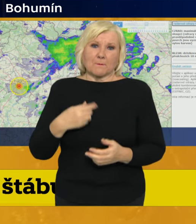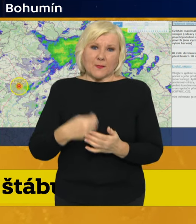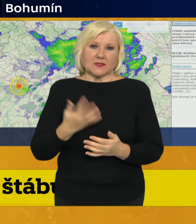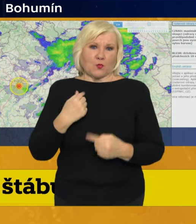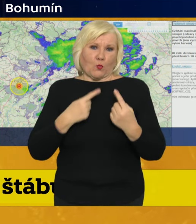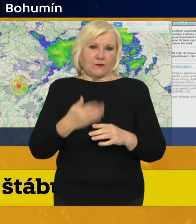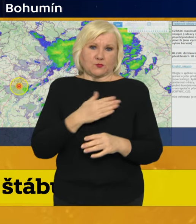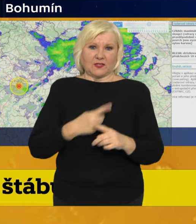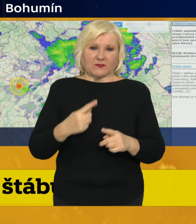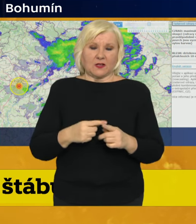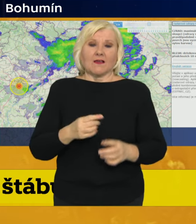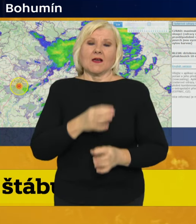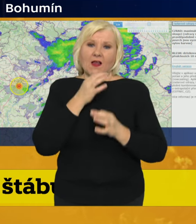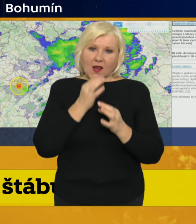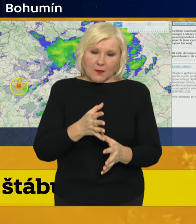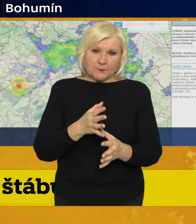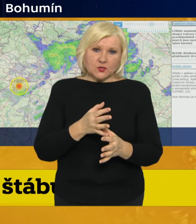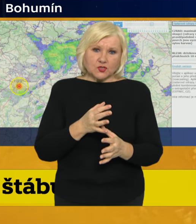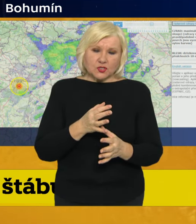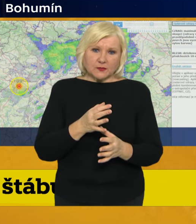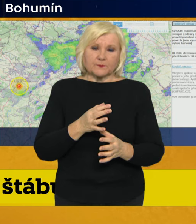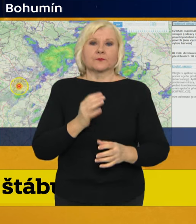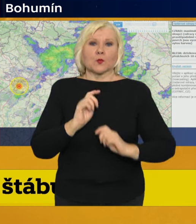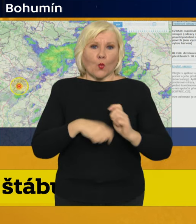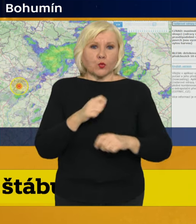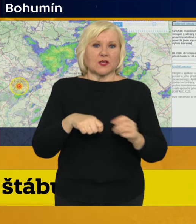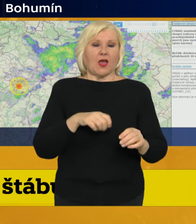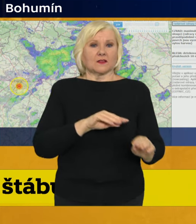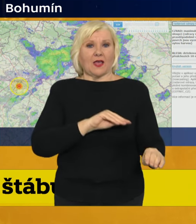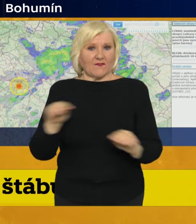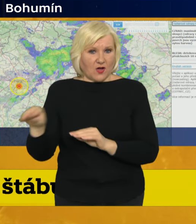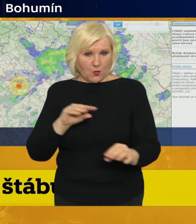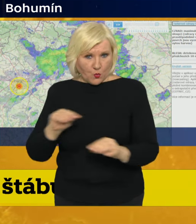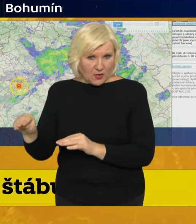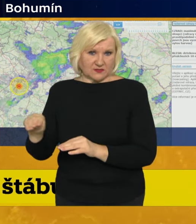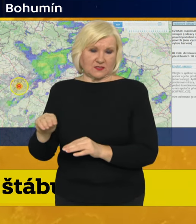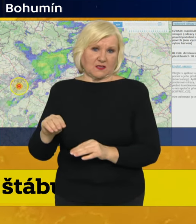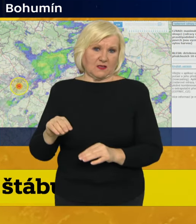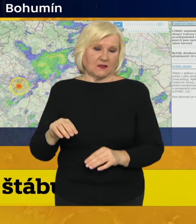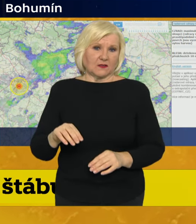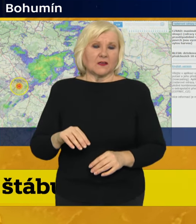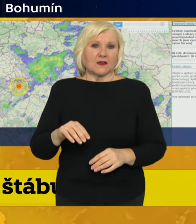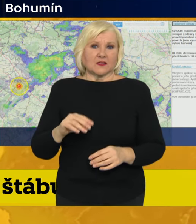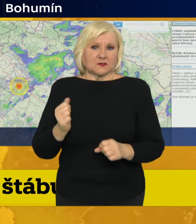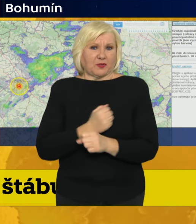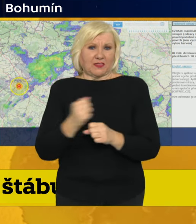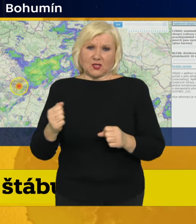Prostě je lépe nechat proběhnout preventivní evakuaci. Prosím, neriskujme zbytečně, je lépe se vracet